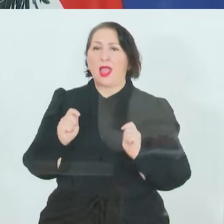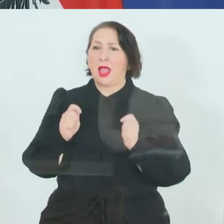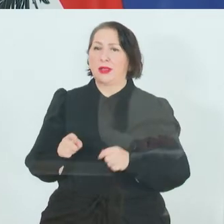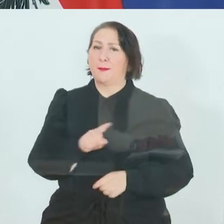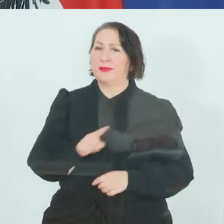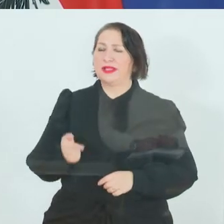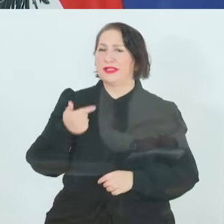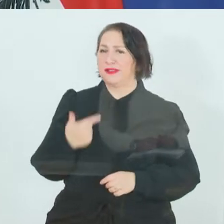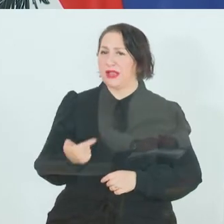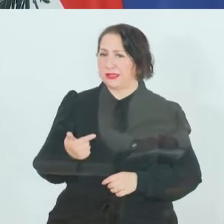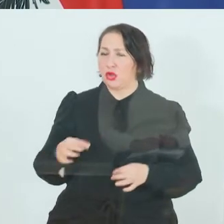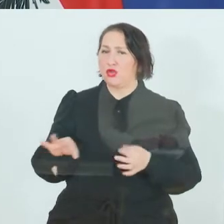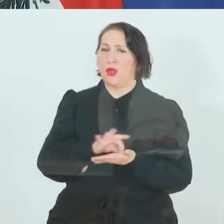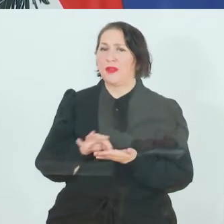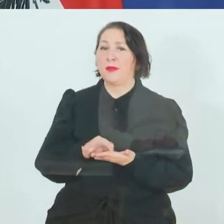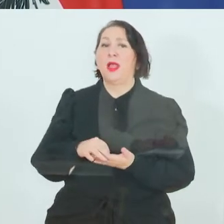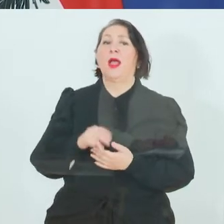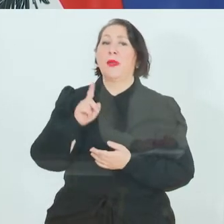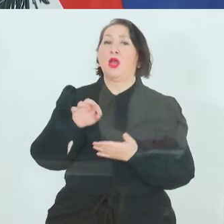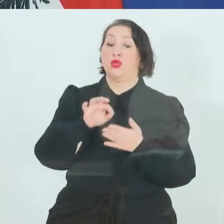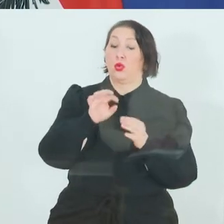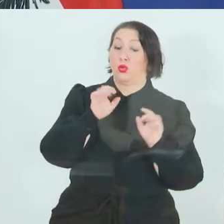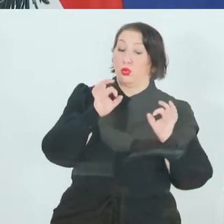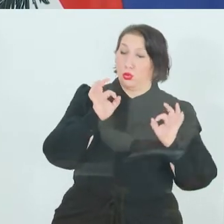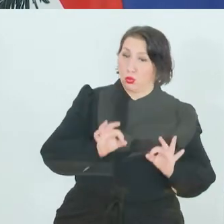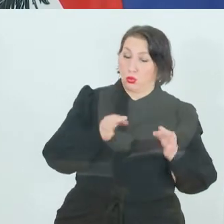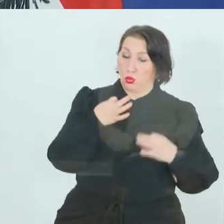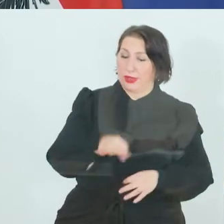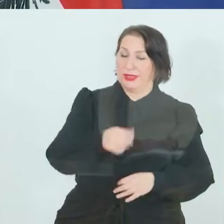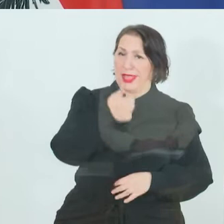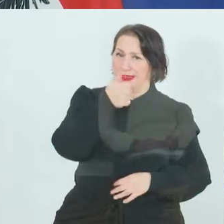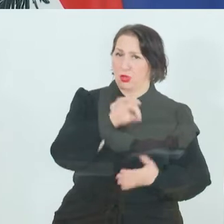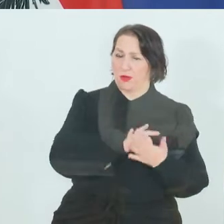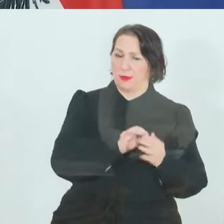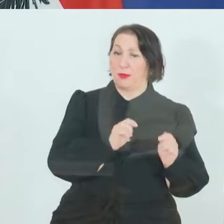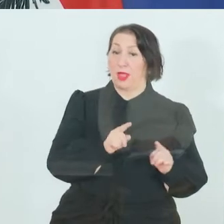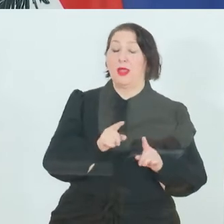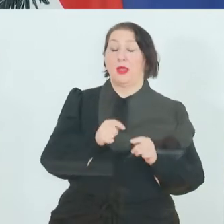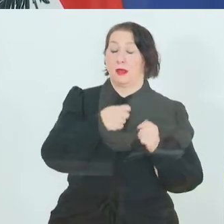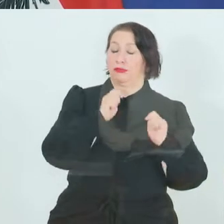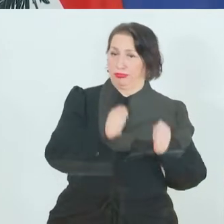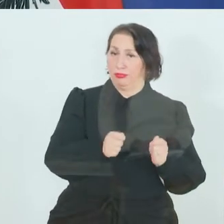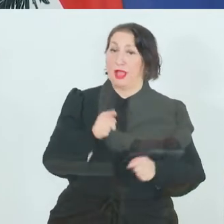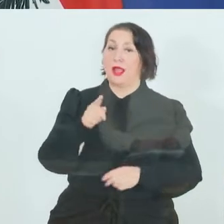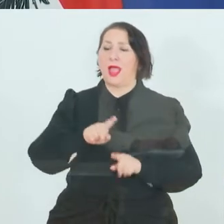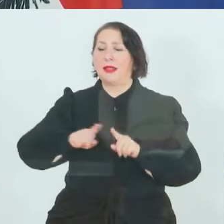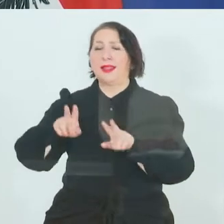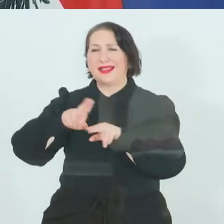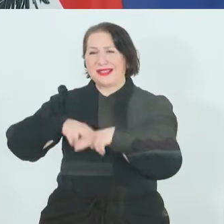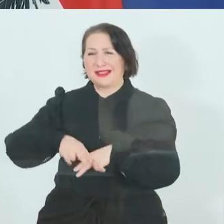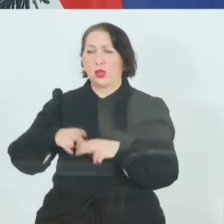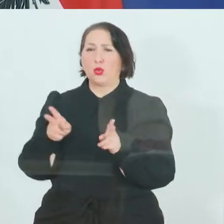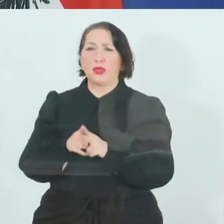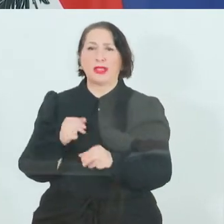20. November mit Gültigkeit ab 1. November zu stellen. Für alle anderen Unternehmen, die die Kurzarbeit in Anspruch nehmen, ist